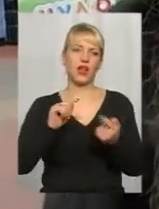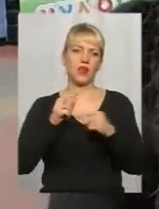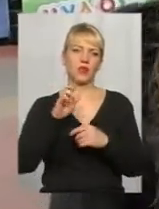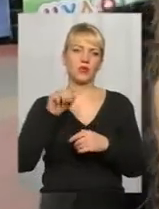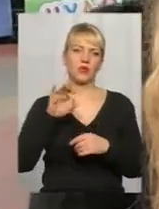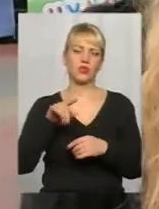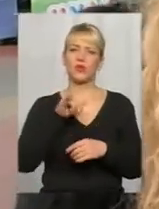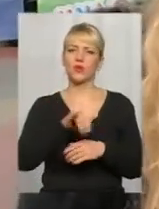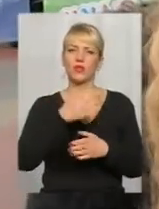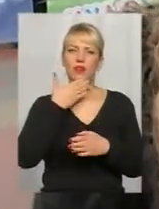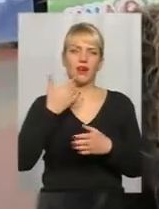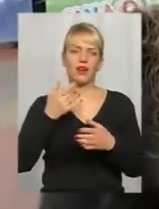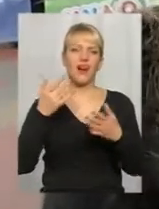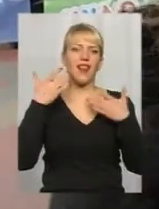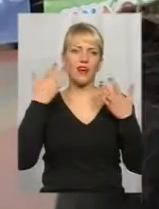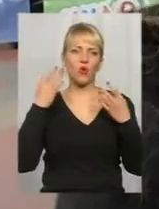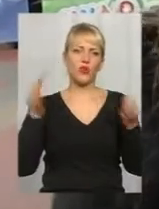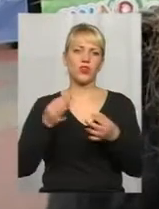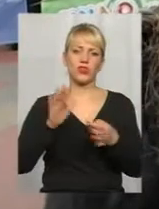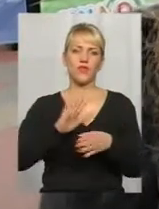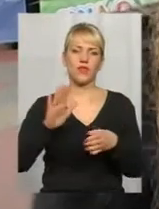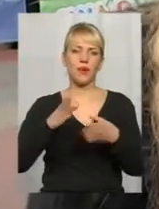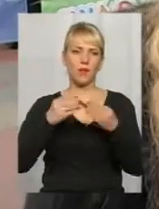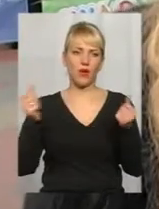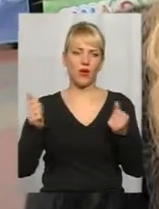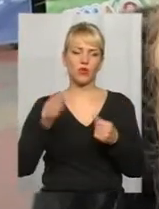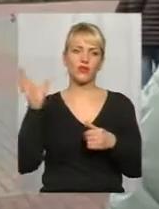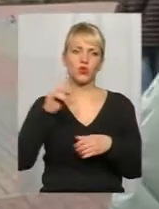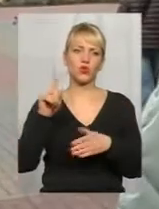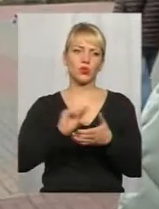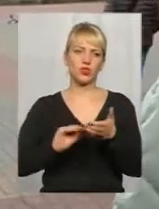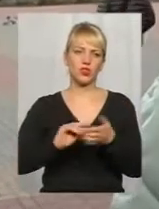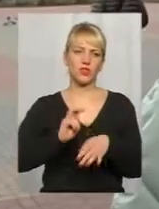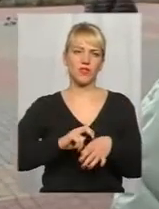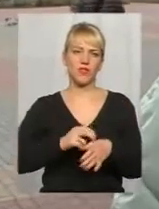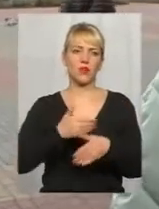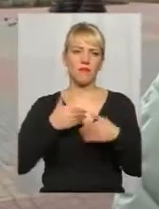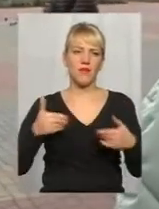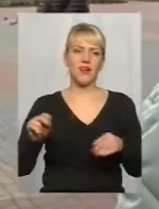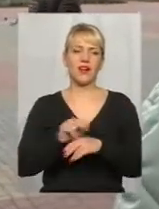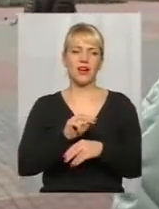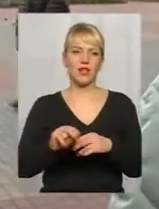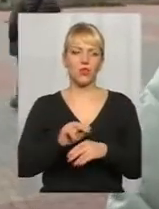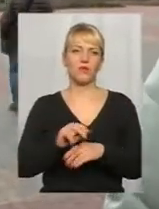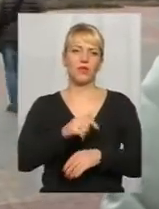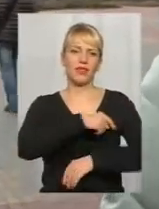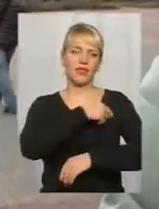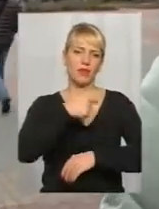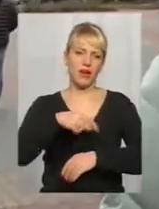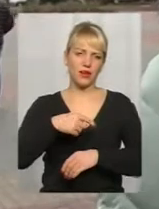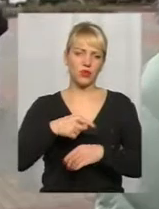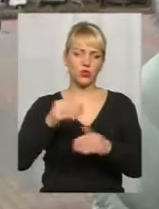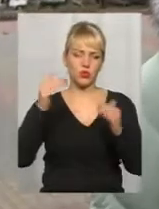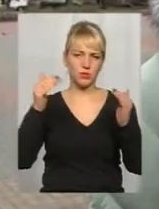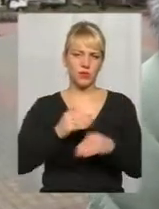тому що вони проходять, легко, нічого. всі таблетки, які врачи прописують. Ми лікуємо, збиваємо температуру, норофен, якщо